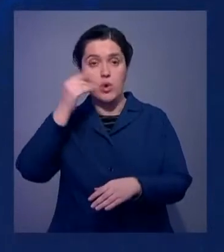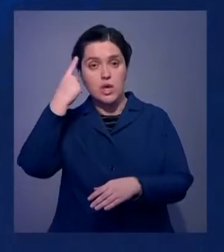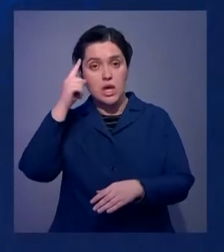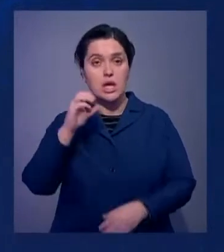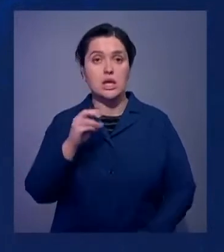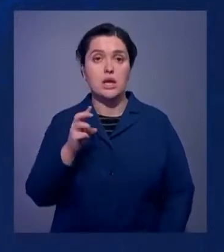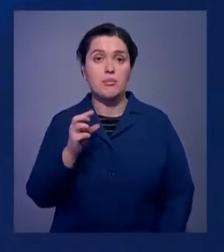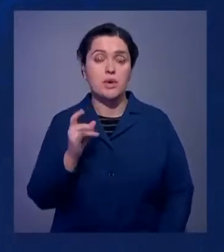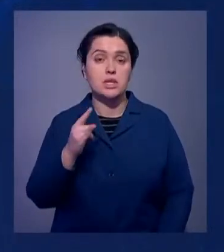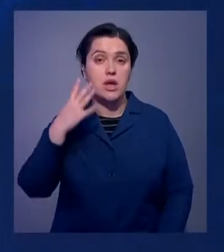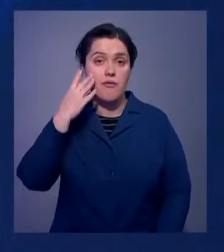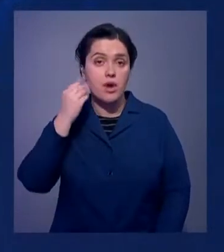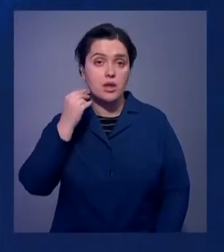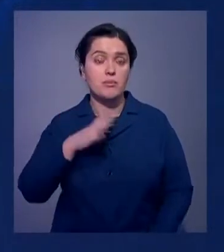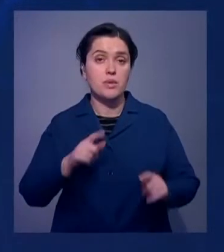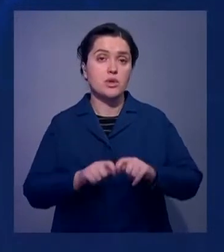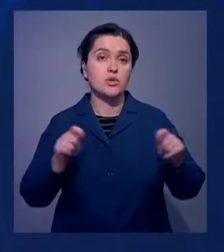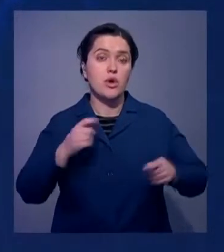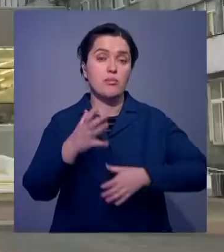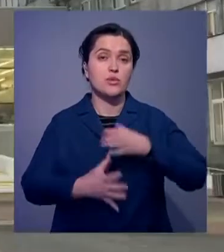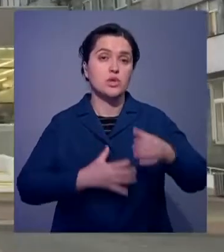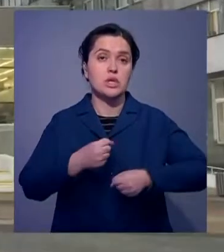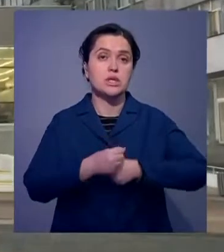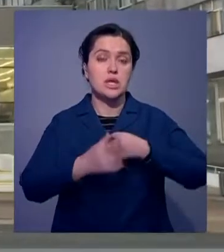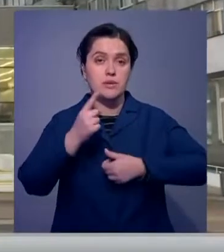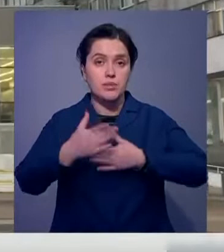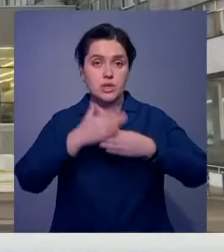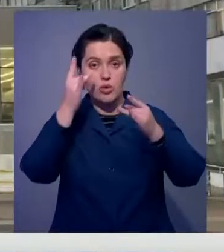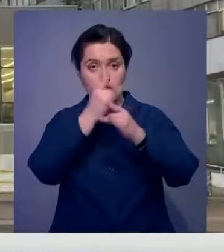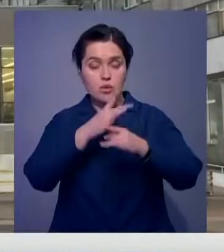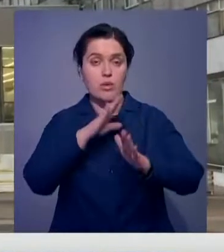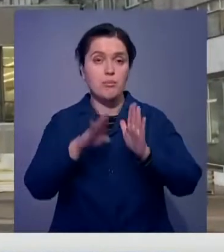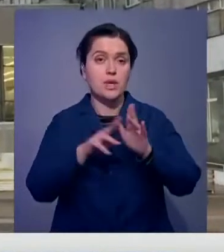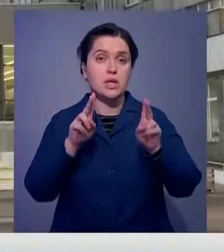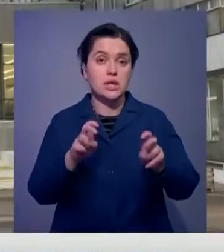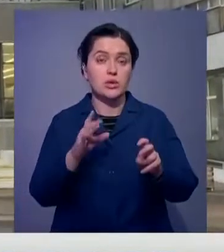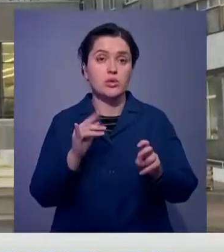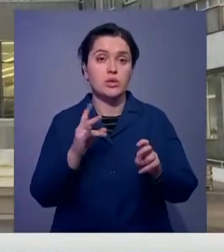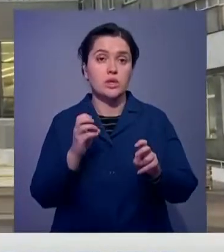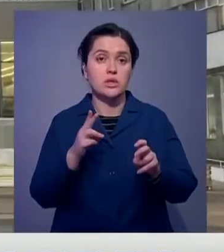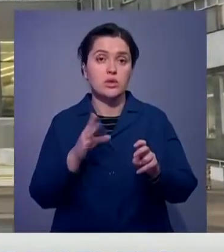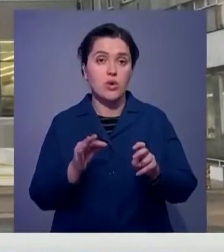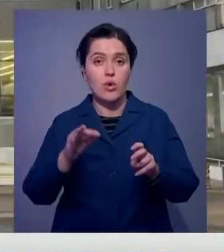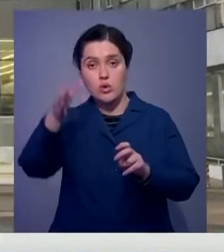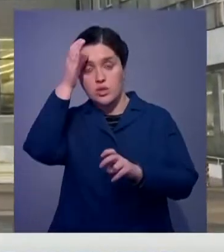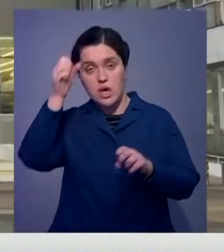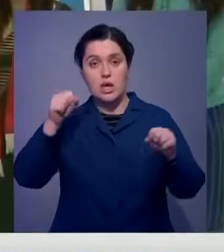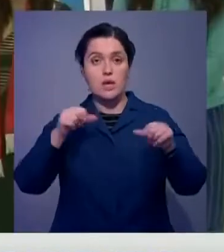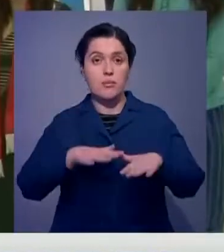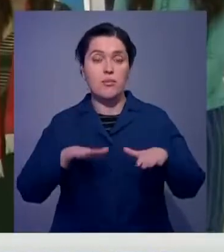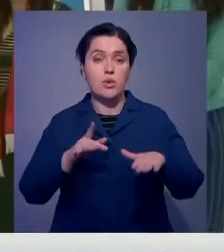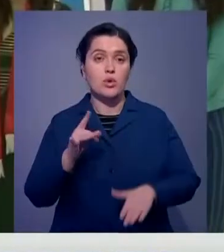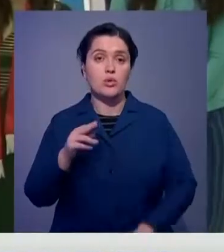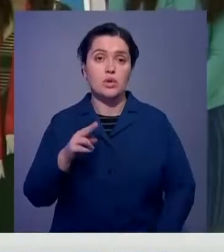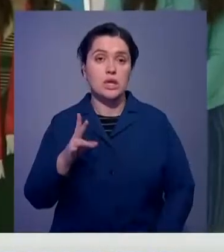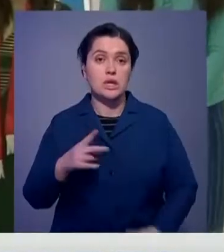инициативе Ельбасы в Алматы был создан Международный центр сближения культур под эгидой ЮНЕСКО. В центре внимания ученых, собравшихся на площадке РУДН, вопросы,